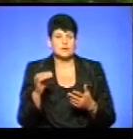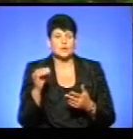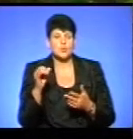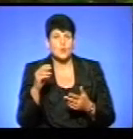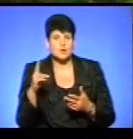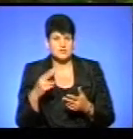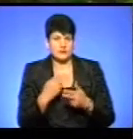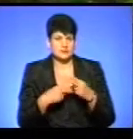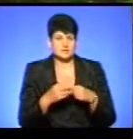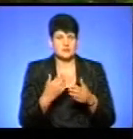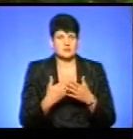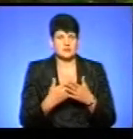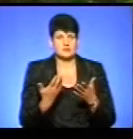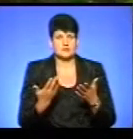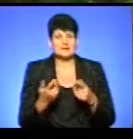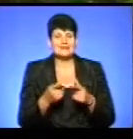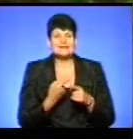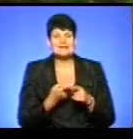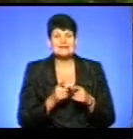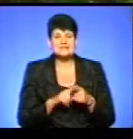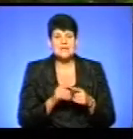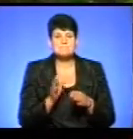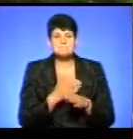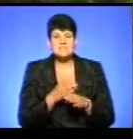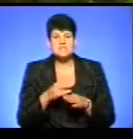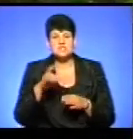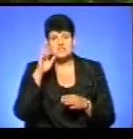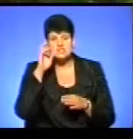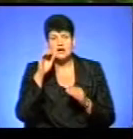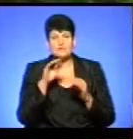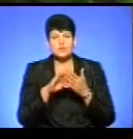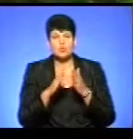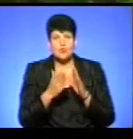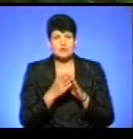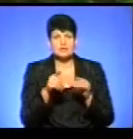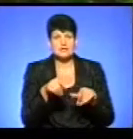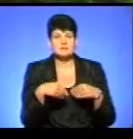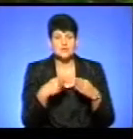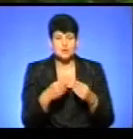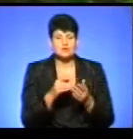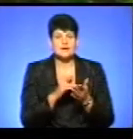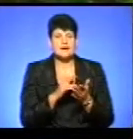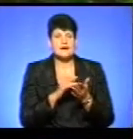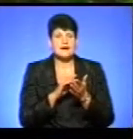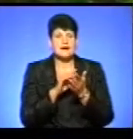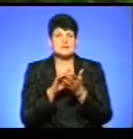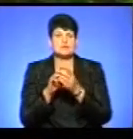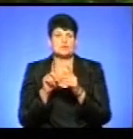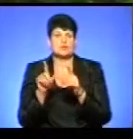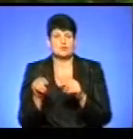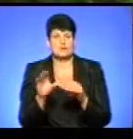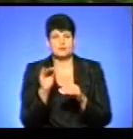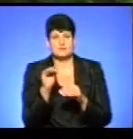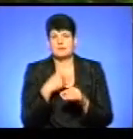цирком, це міждержавні угоди, і на рівні Міністерства культури дається гастрольне посвідчення. Тобто, ми не можемо на це